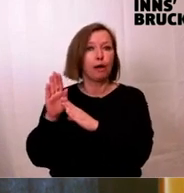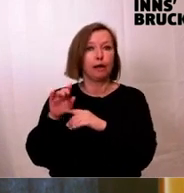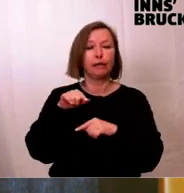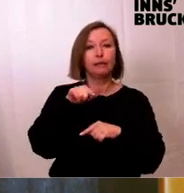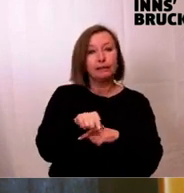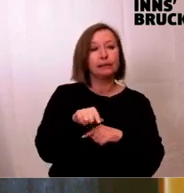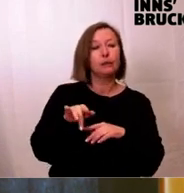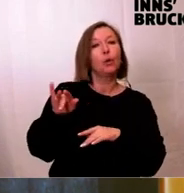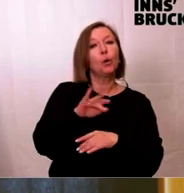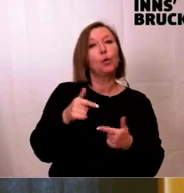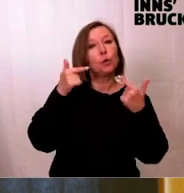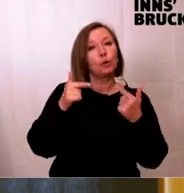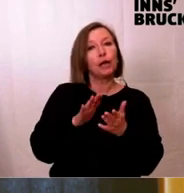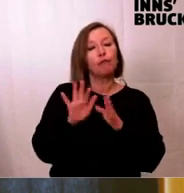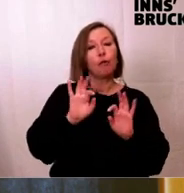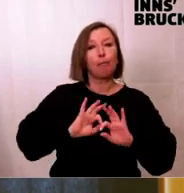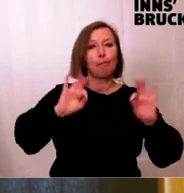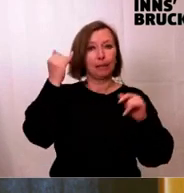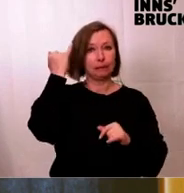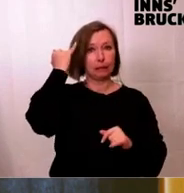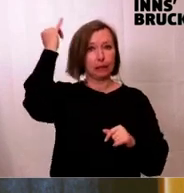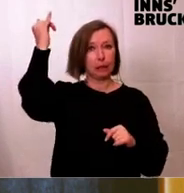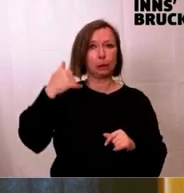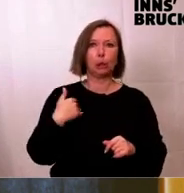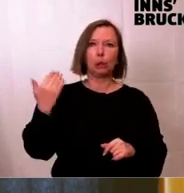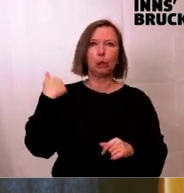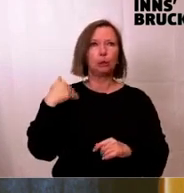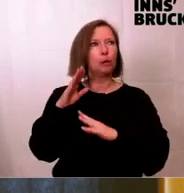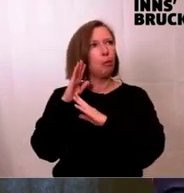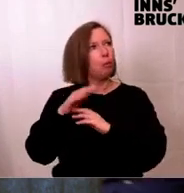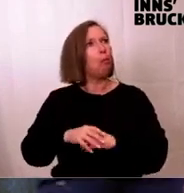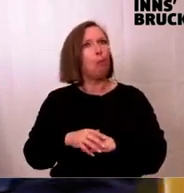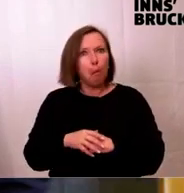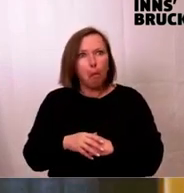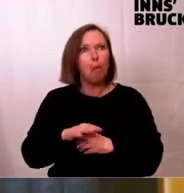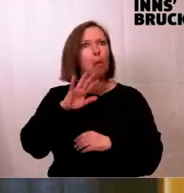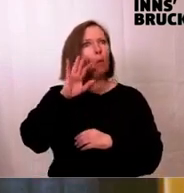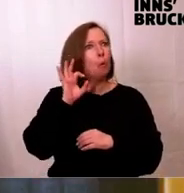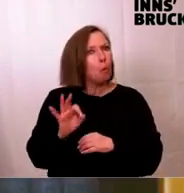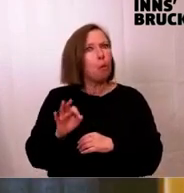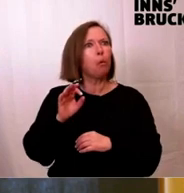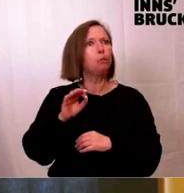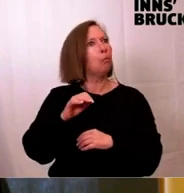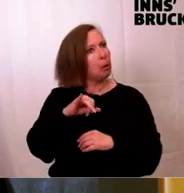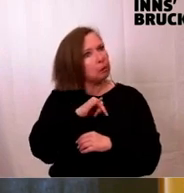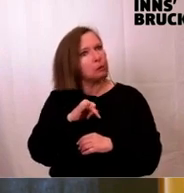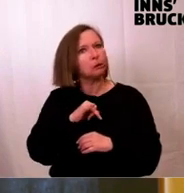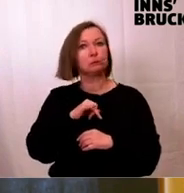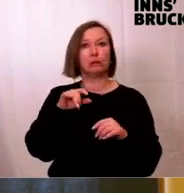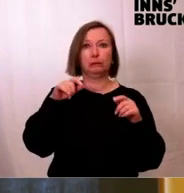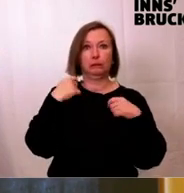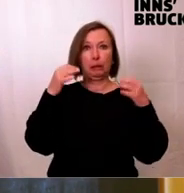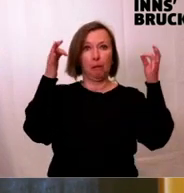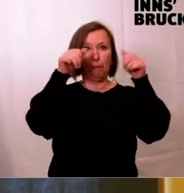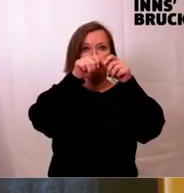Grundlage für bessere Ideen. Das hat gut klungen, da haben wir Plakate, schaut zusammen, es geht auch anders, wir wissen, es ist anders gegangen.